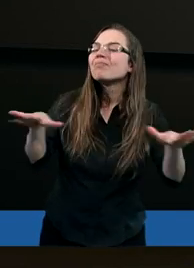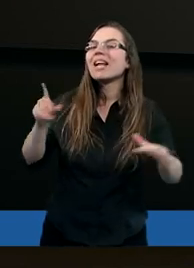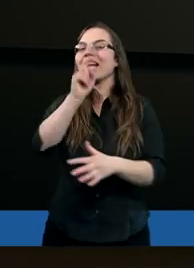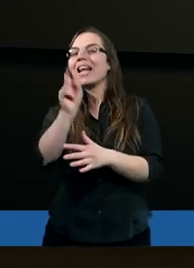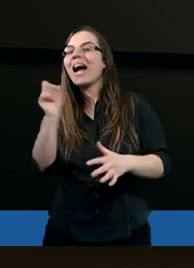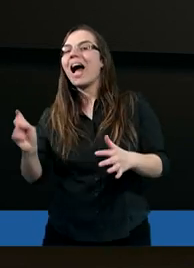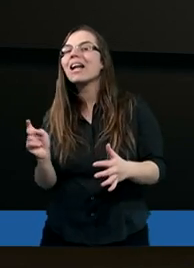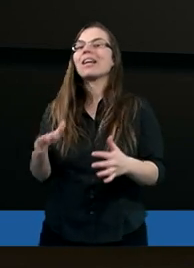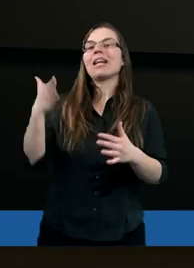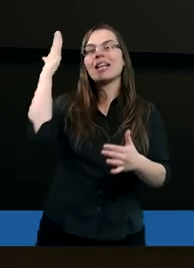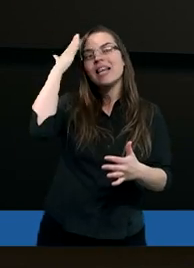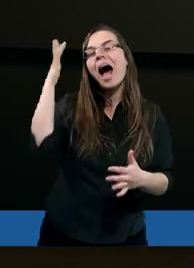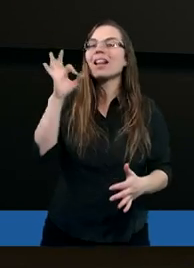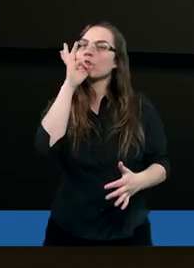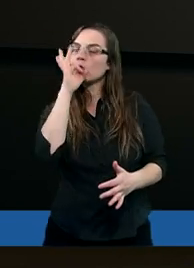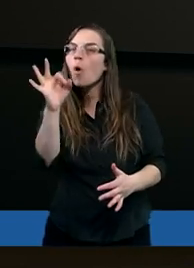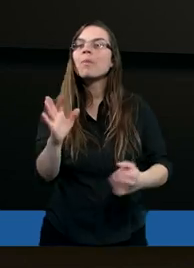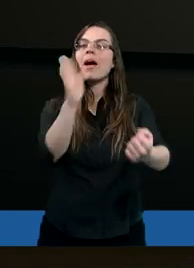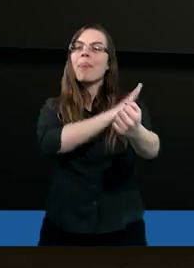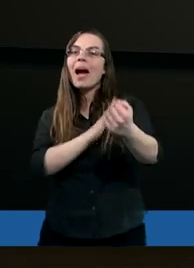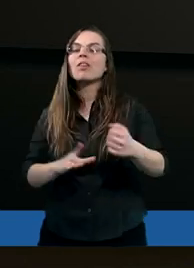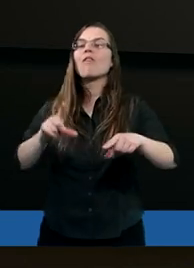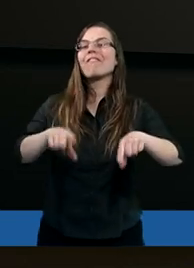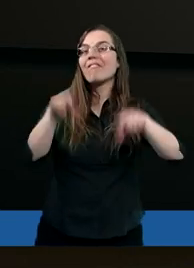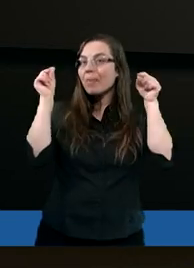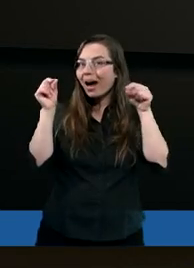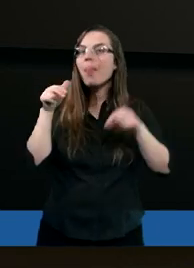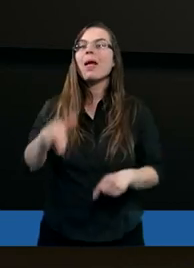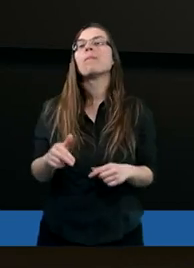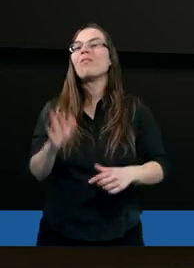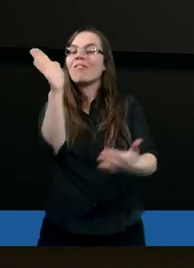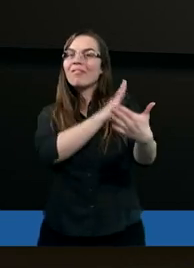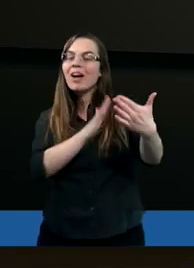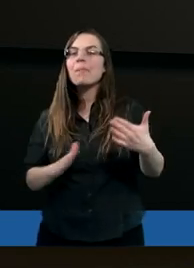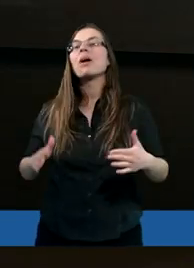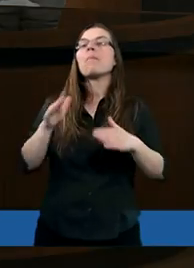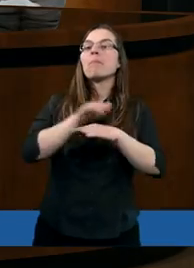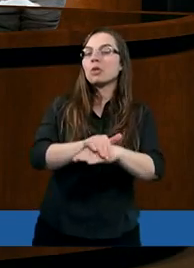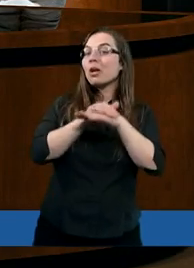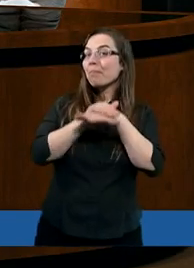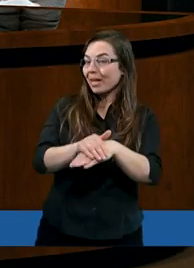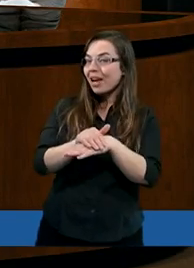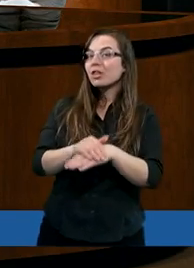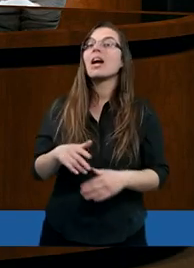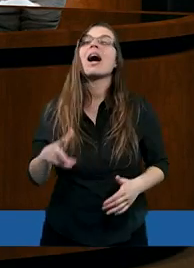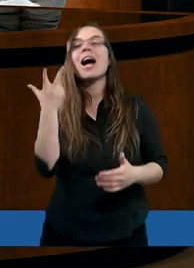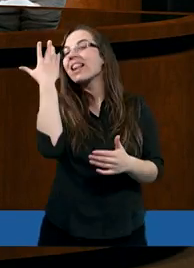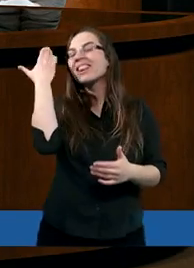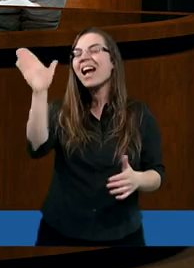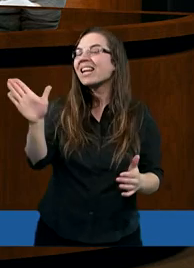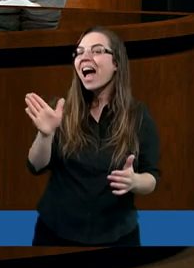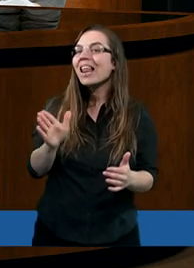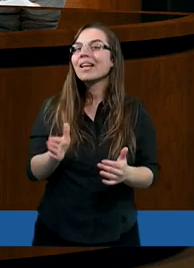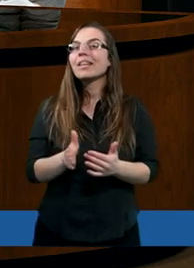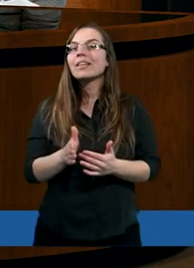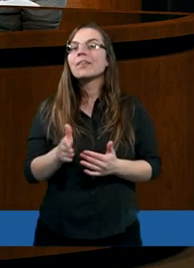znanych dobrze narodowi wybranemu, narodowi przymierza, ale nieznanych